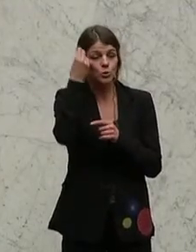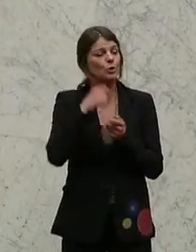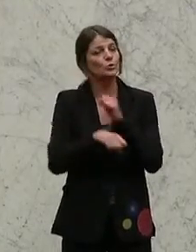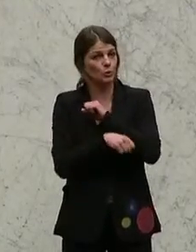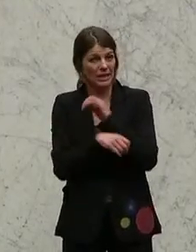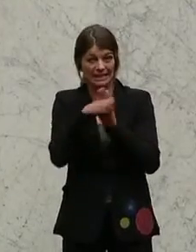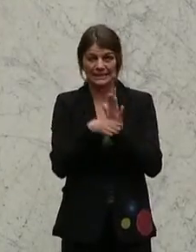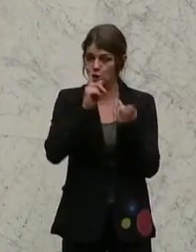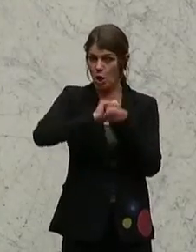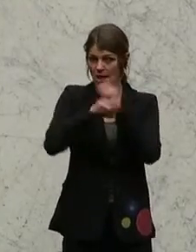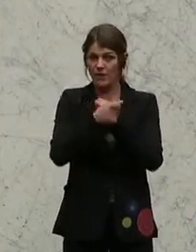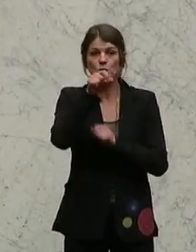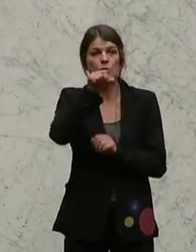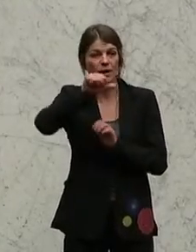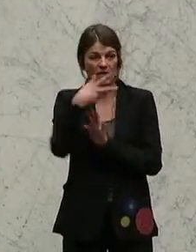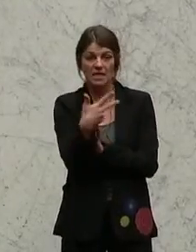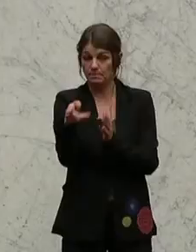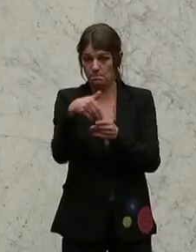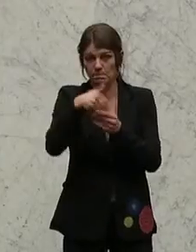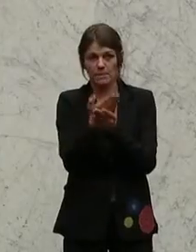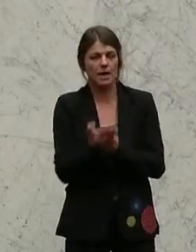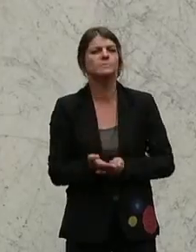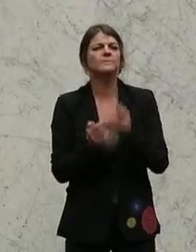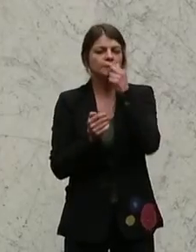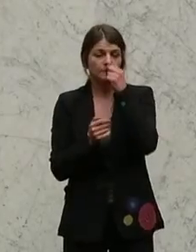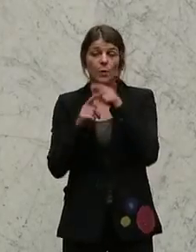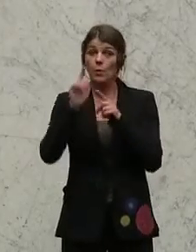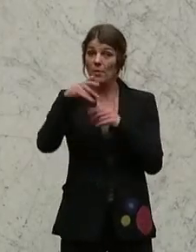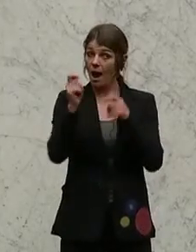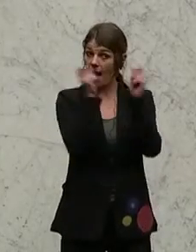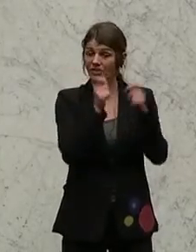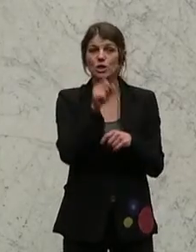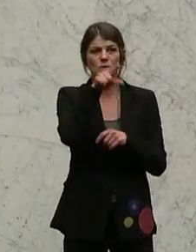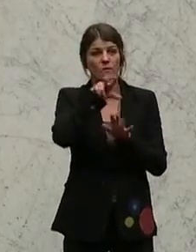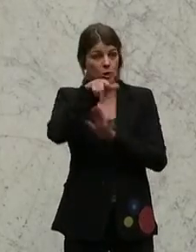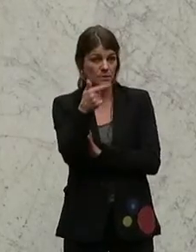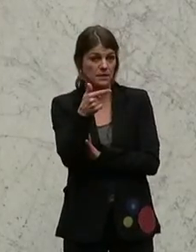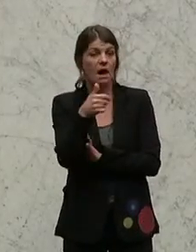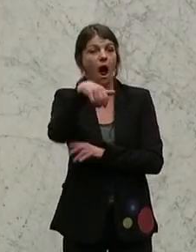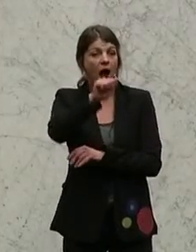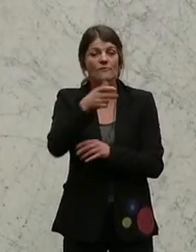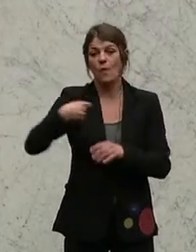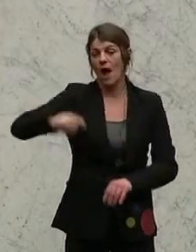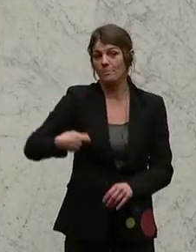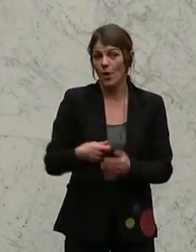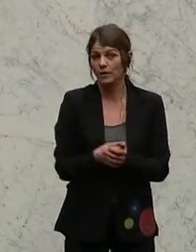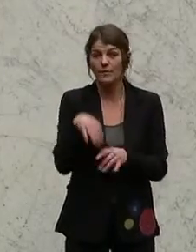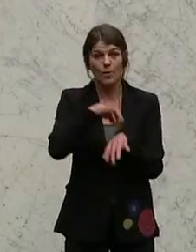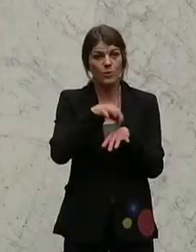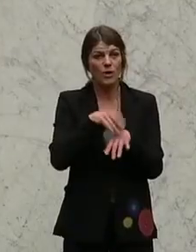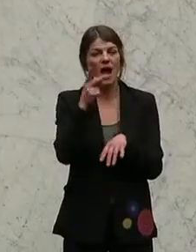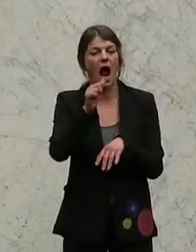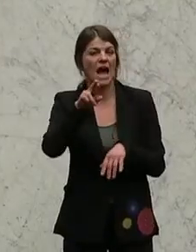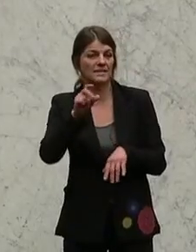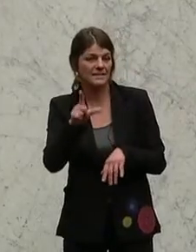die Wahlberechtigung für Studierende in pädagogischen Hochschulen, die ein Studium an zwei Bildungseinrichtungen belegen. Außerdem soll es